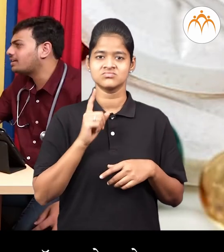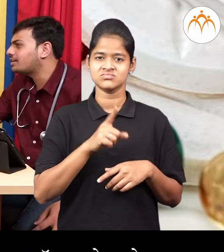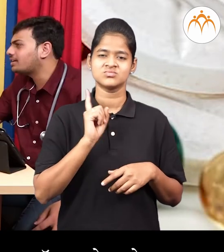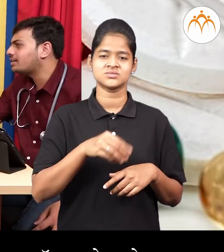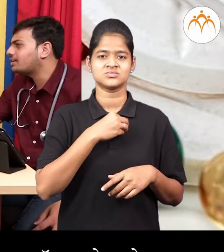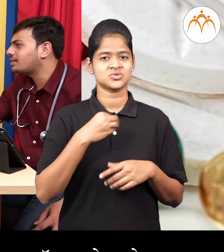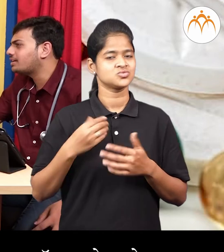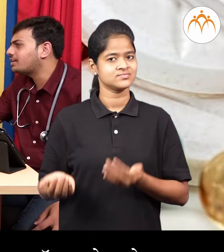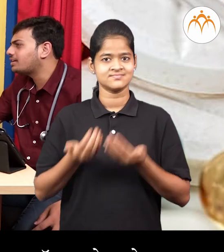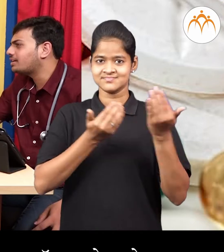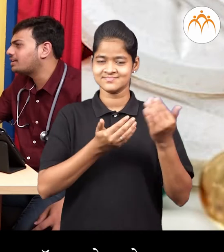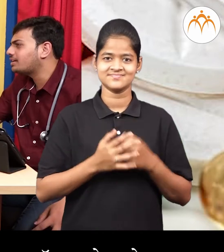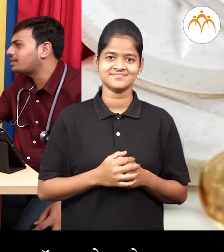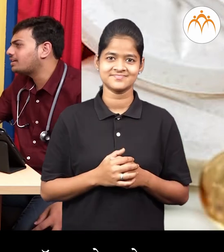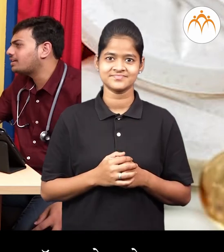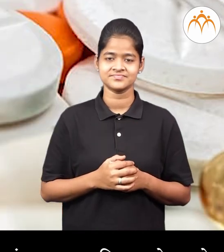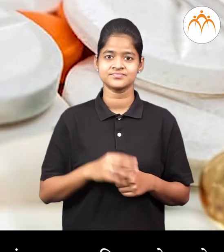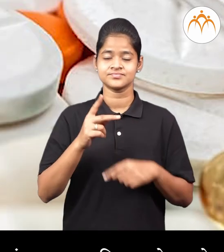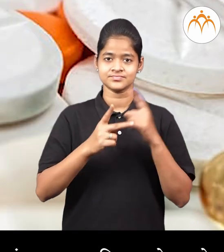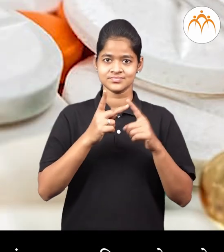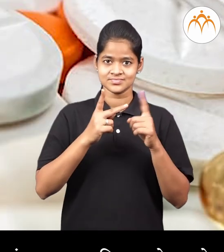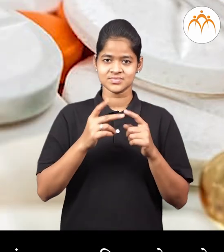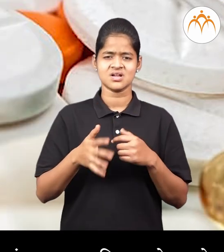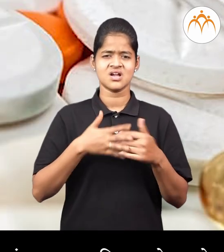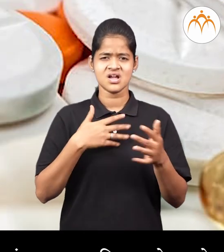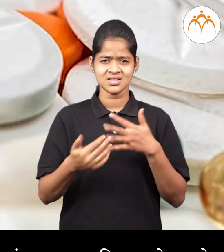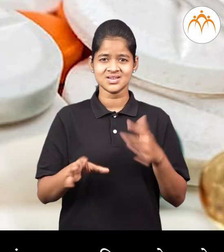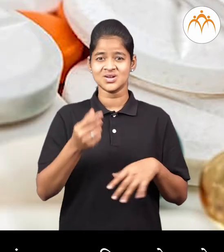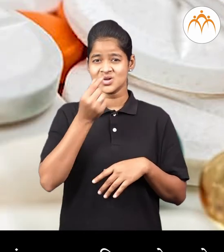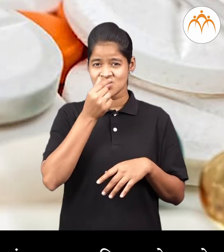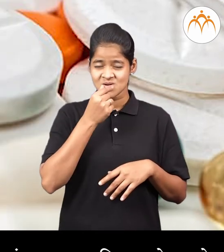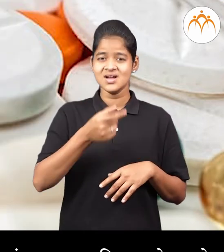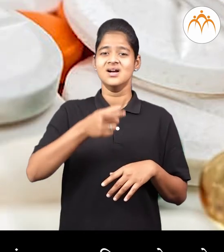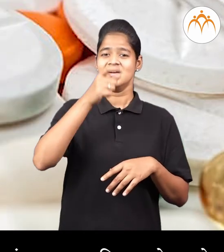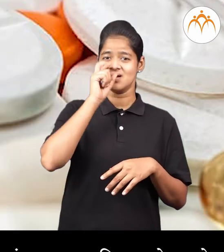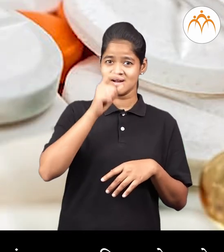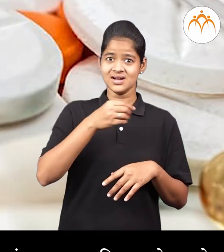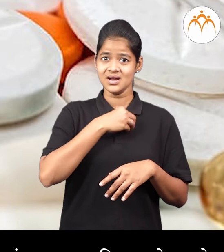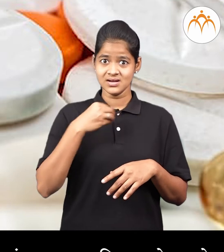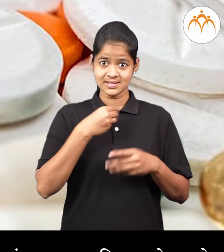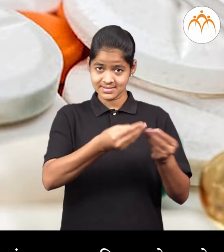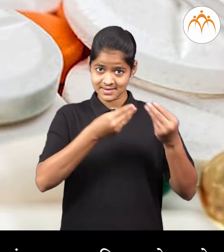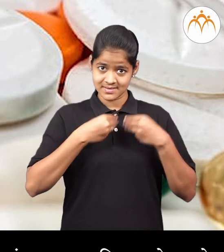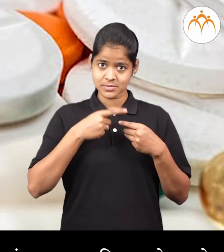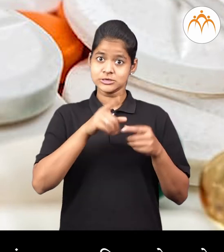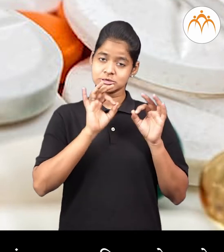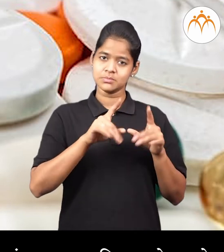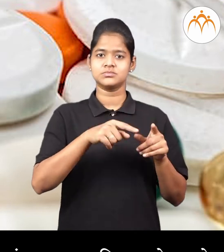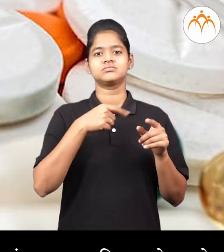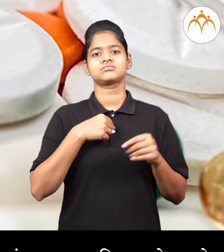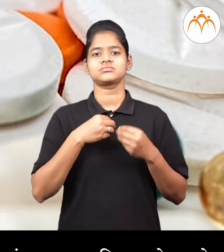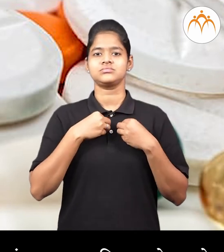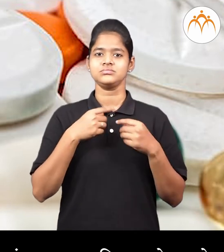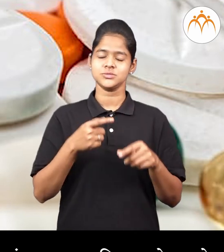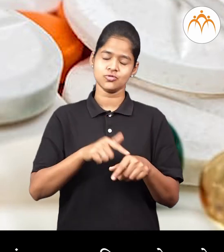तर डॉक्टर कडे जावे दोन, पोटाद गहेचे कुखले ही आउशद डॉक्टरांचा सल्या